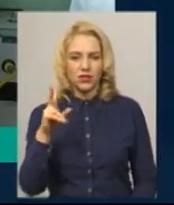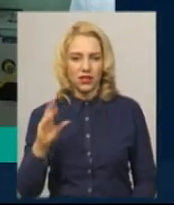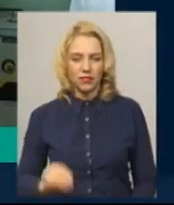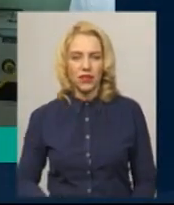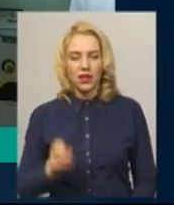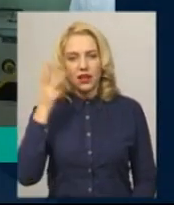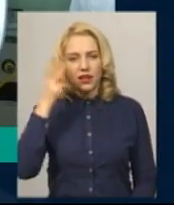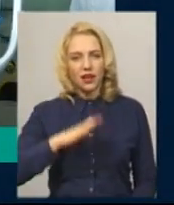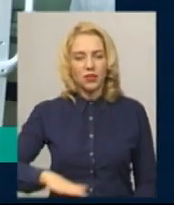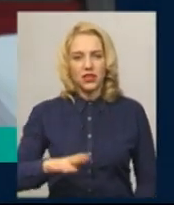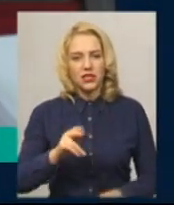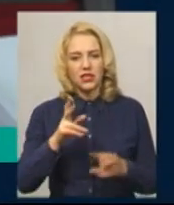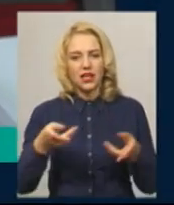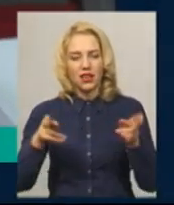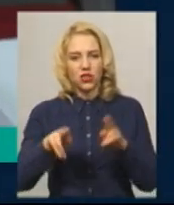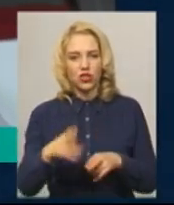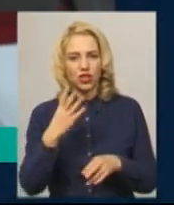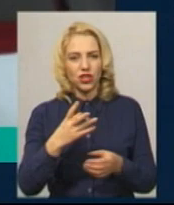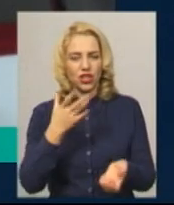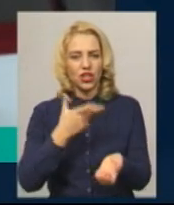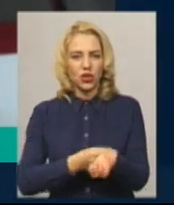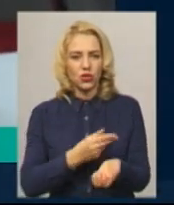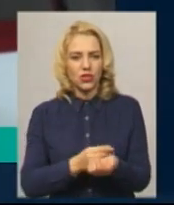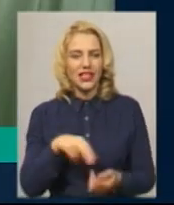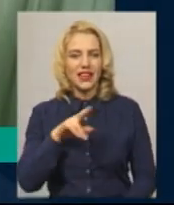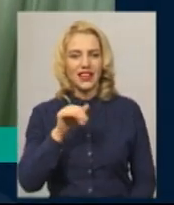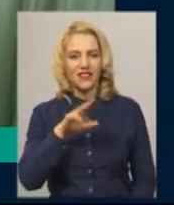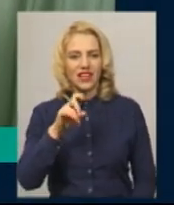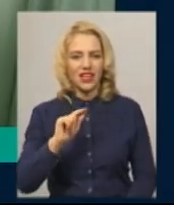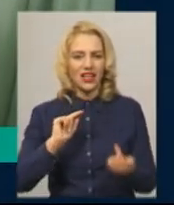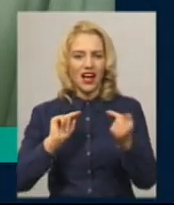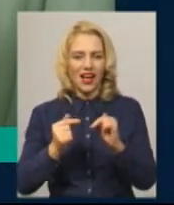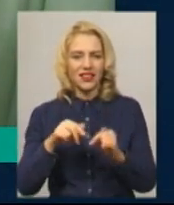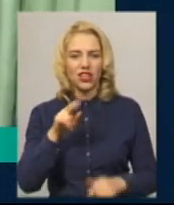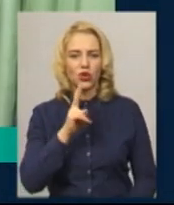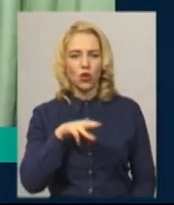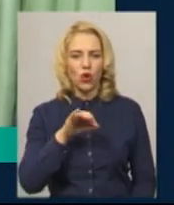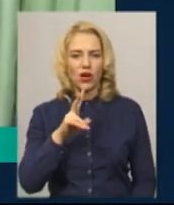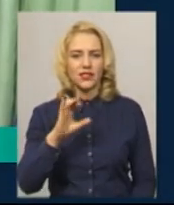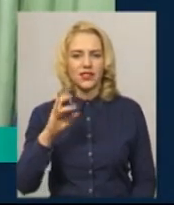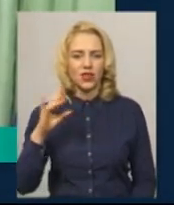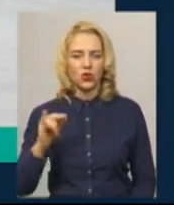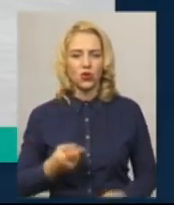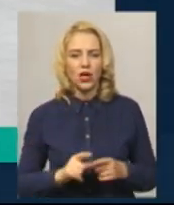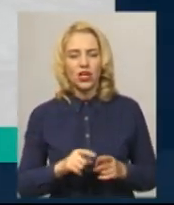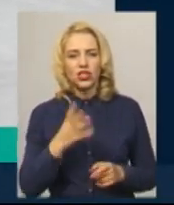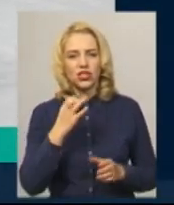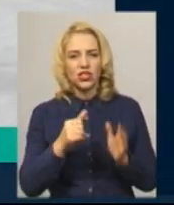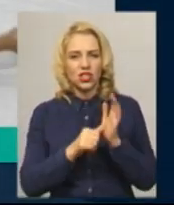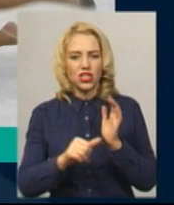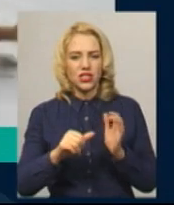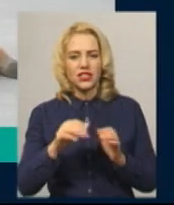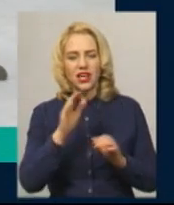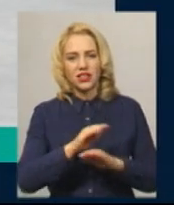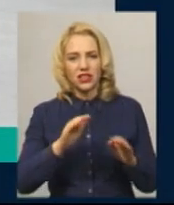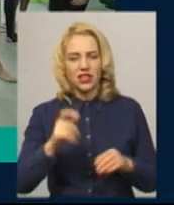Хмельниччині залишилося 4 дози дифтерійного антидоксину. 460 дітей з України, які склали 28 команд,